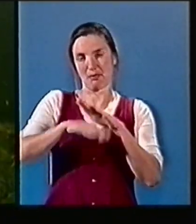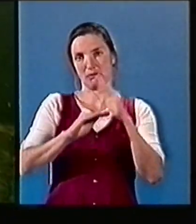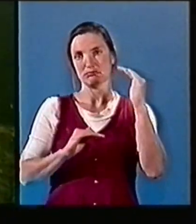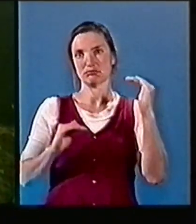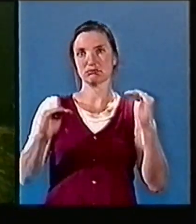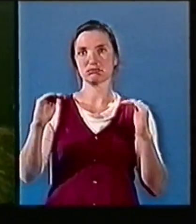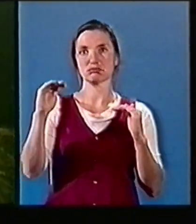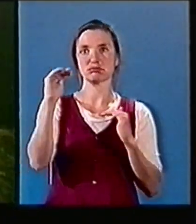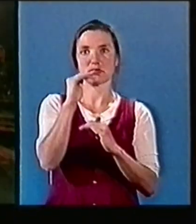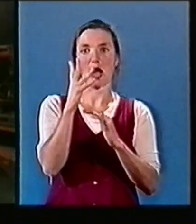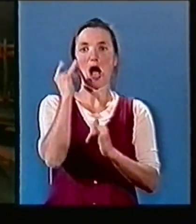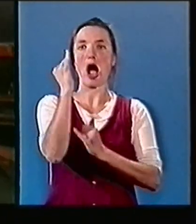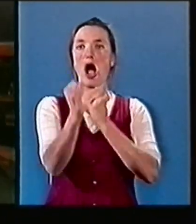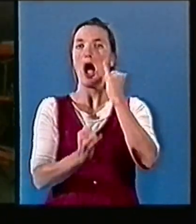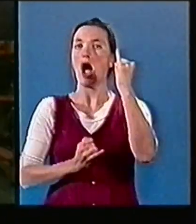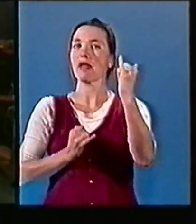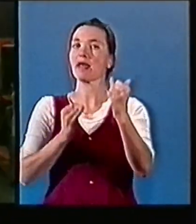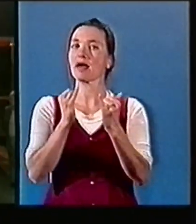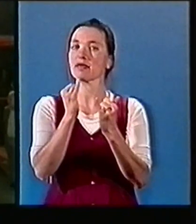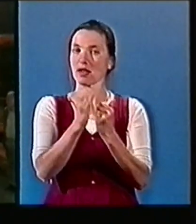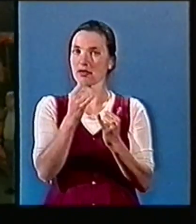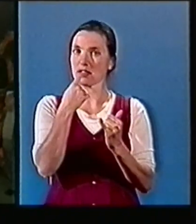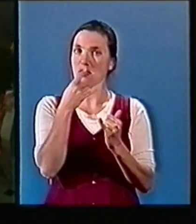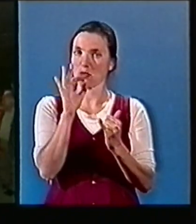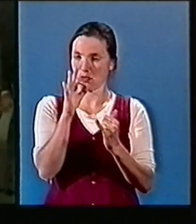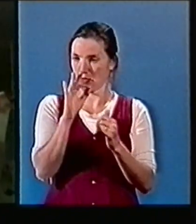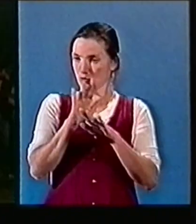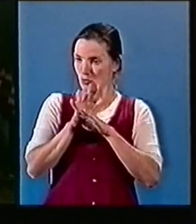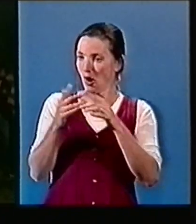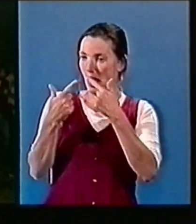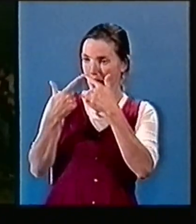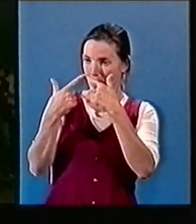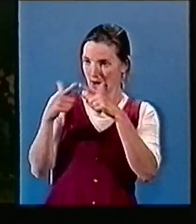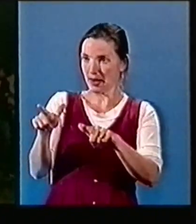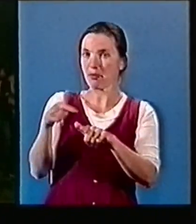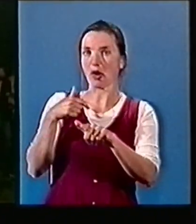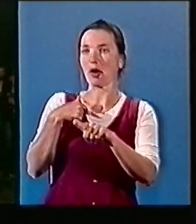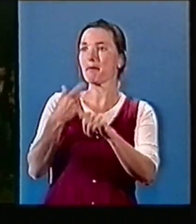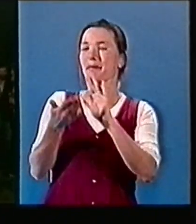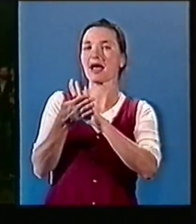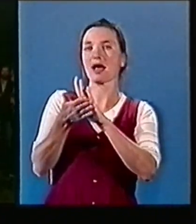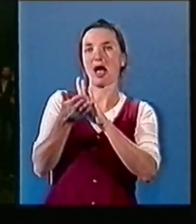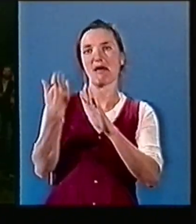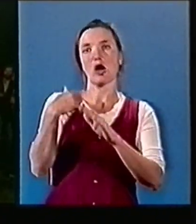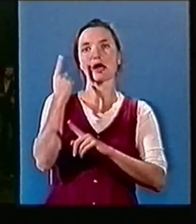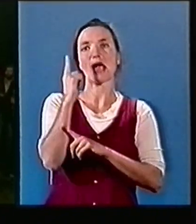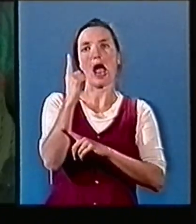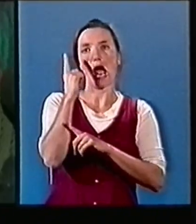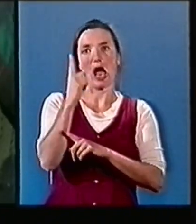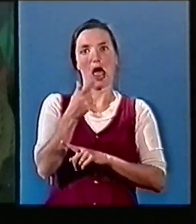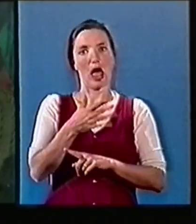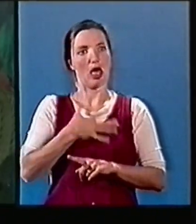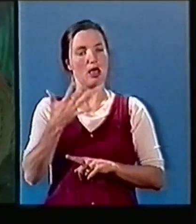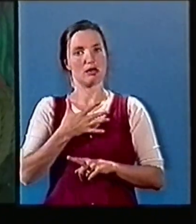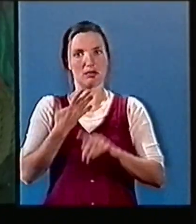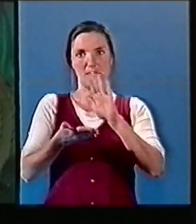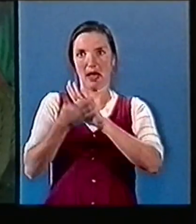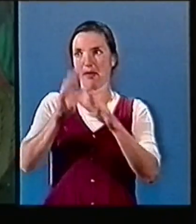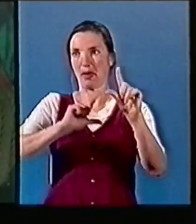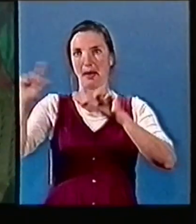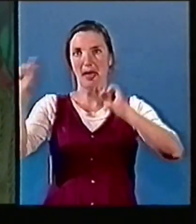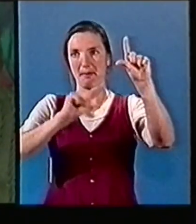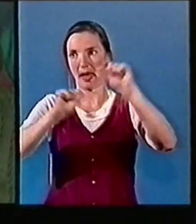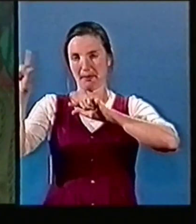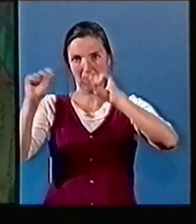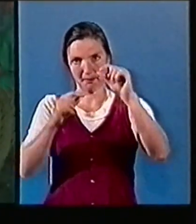internationale accorde aux réfugiés le droit de vote dans leur actuel lieu de résidence ou dans celui d'avant la guerre. C'est pourquoi